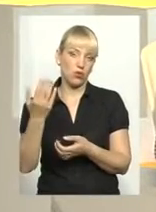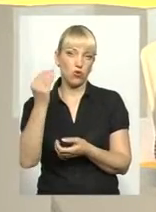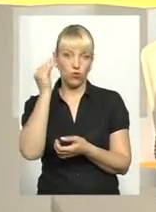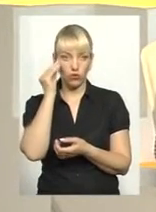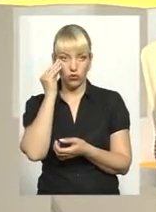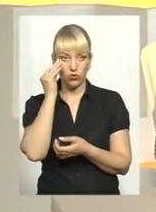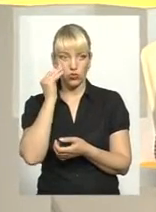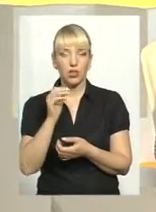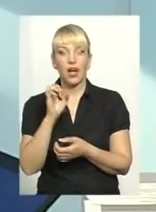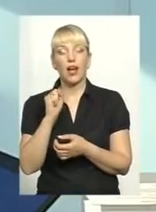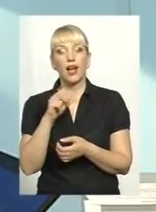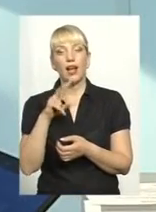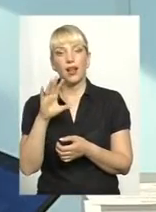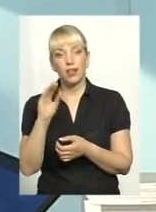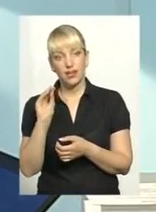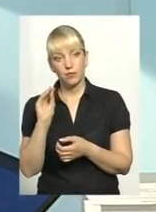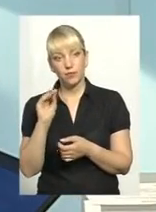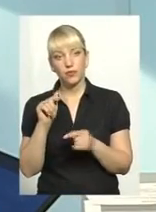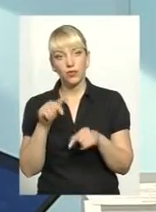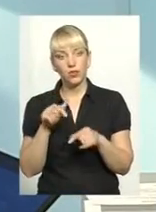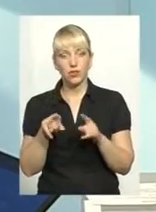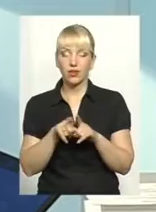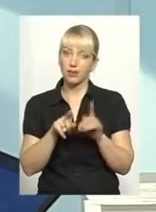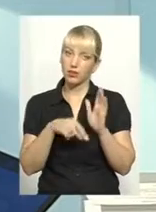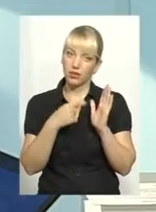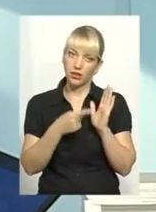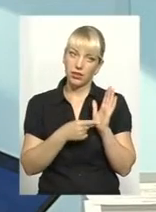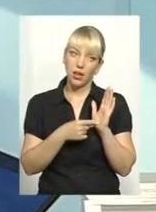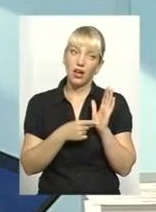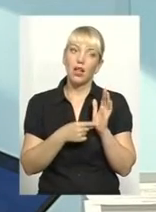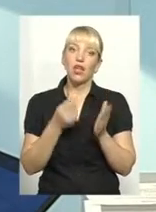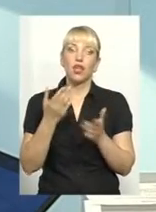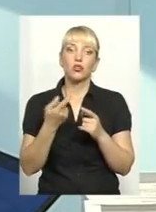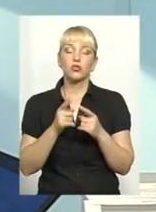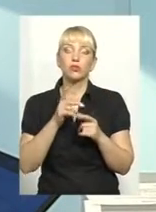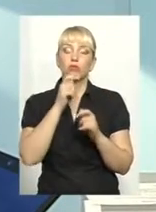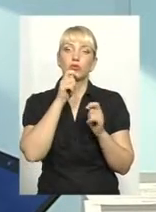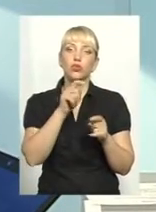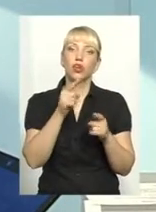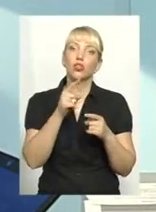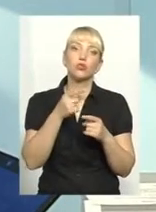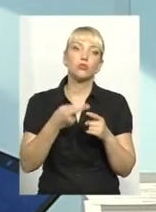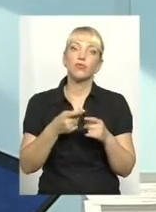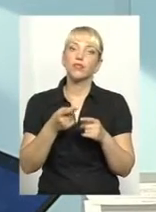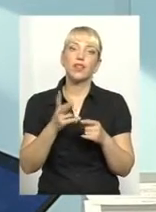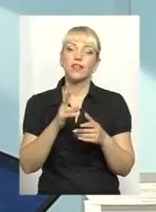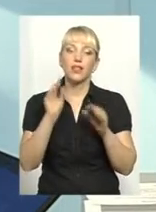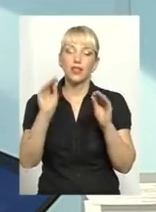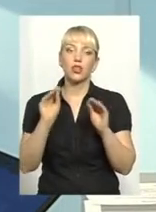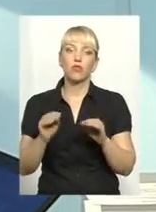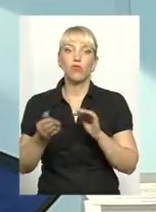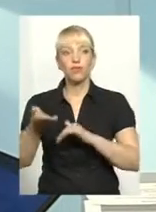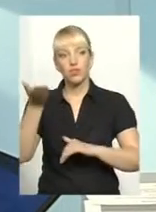розсуд, скажімо так. Але, знову ж, тут таке запитання, чому він, якщо це був подарунок, то чому він його не декларував